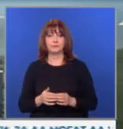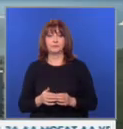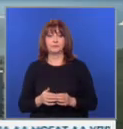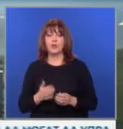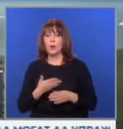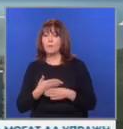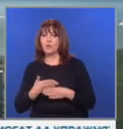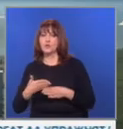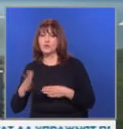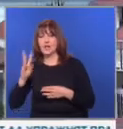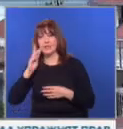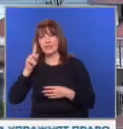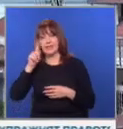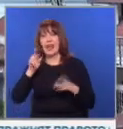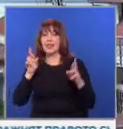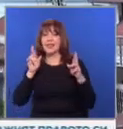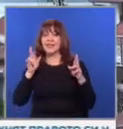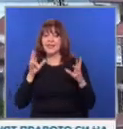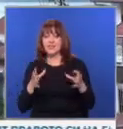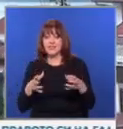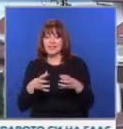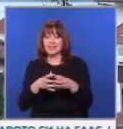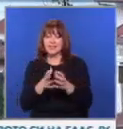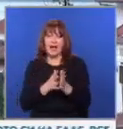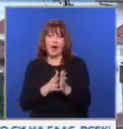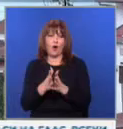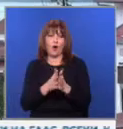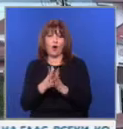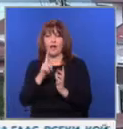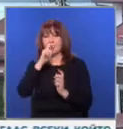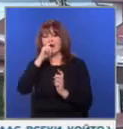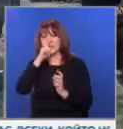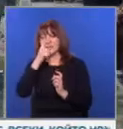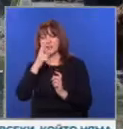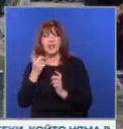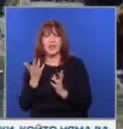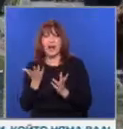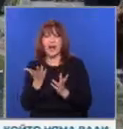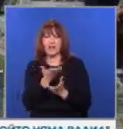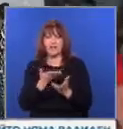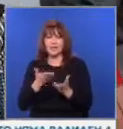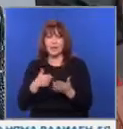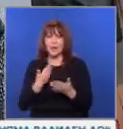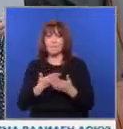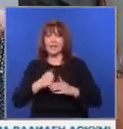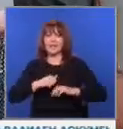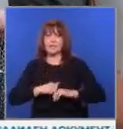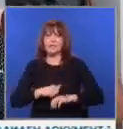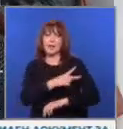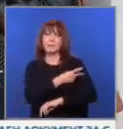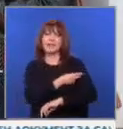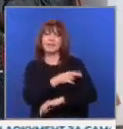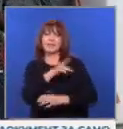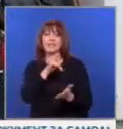В продължение на три дни надеждата събра много хора без значение от етническата им принадлежност пред кабинетите на медицинския